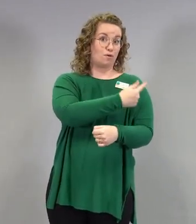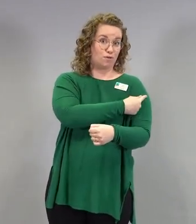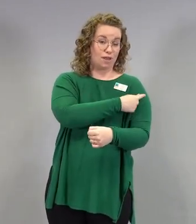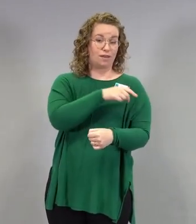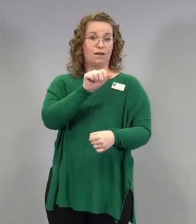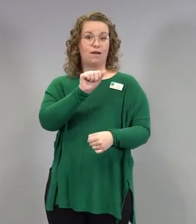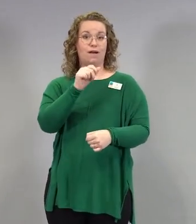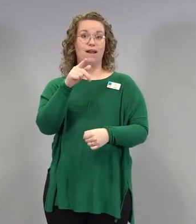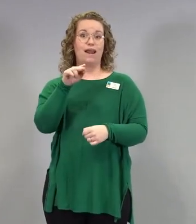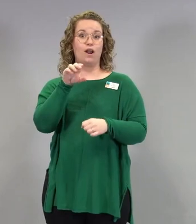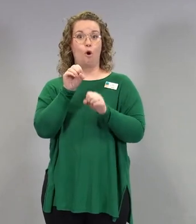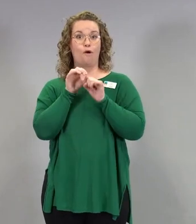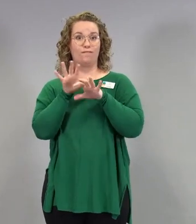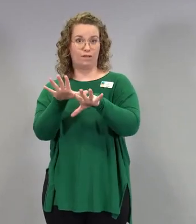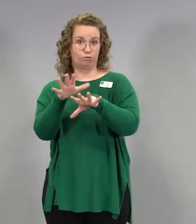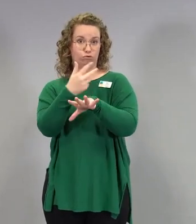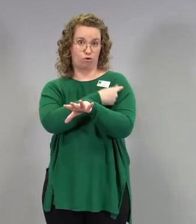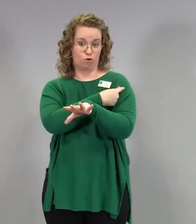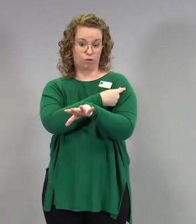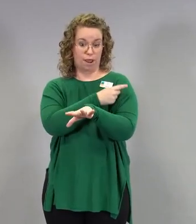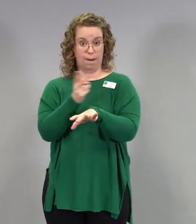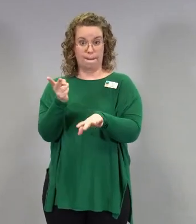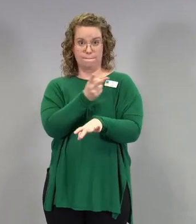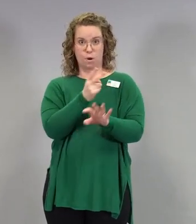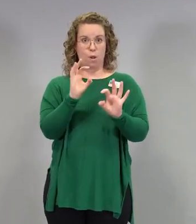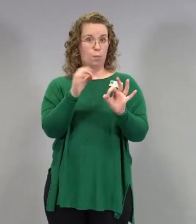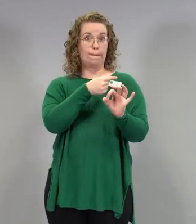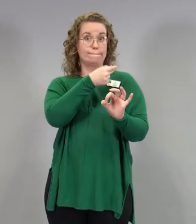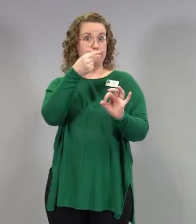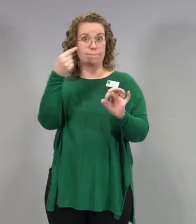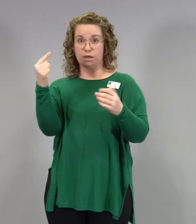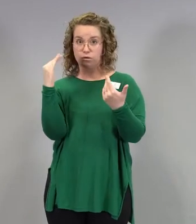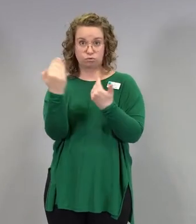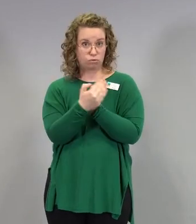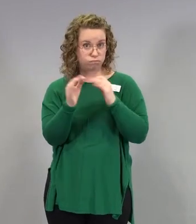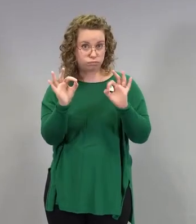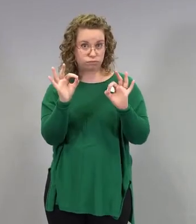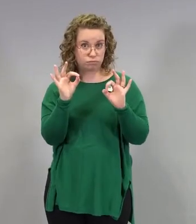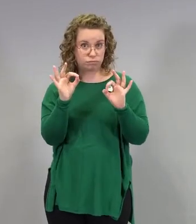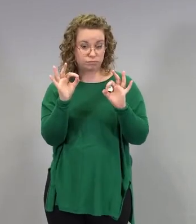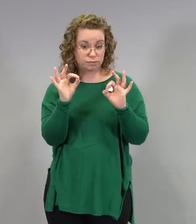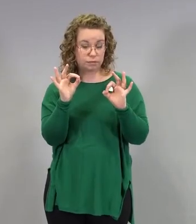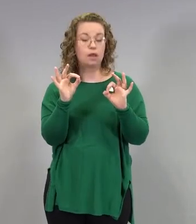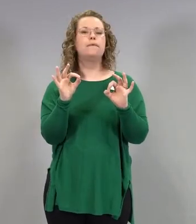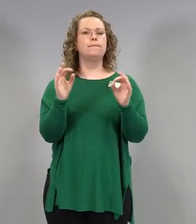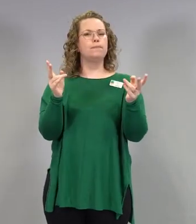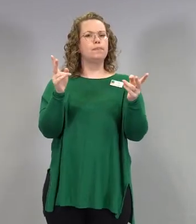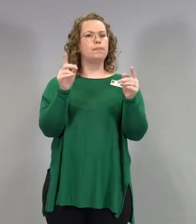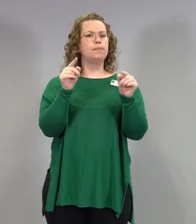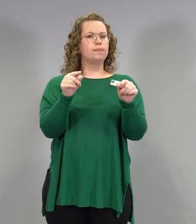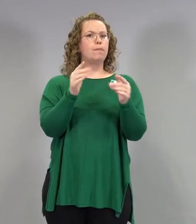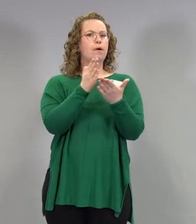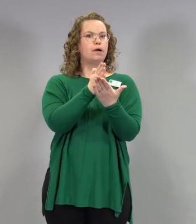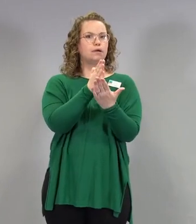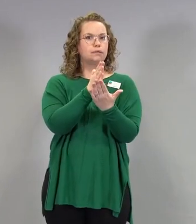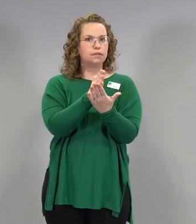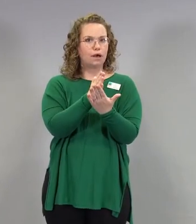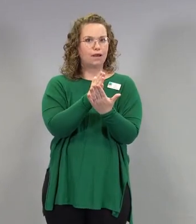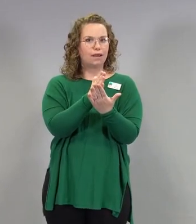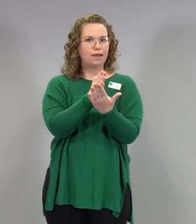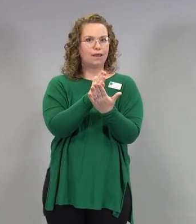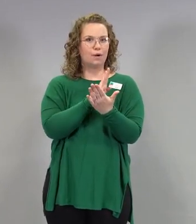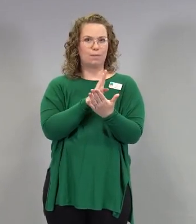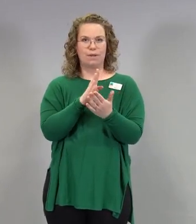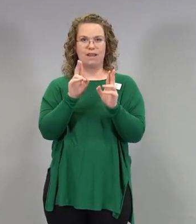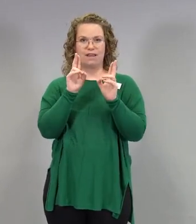kuinka kauan se suoja sitten kestää. Sitä voidaan katsoa sitten näistä tämmöisistä, näiden virallinen nimi on